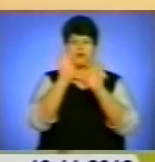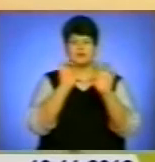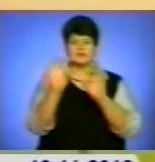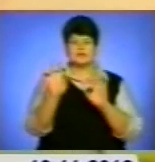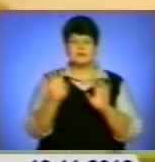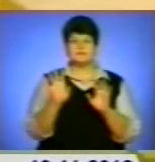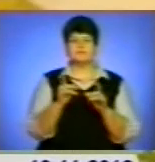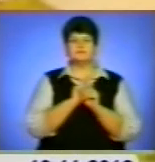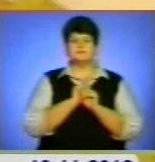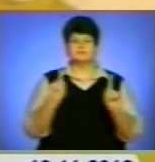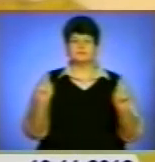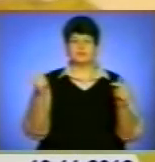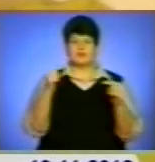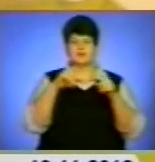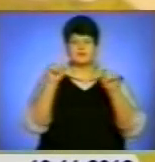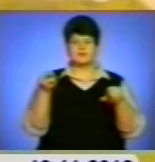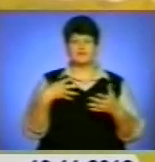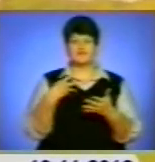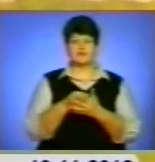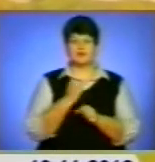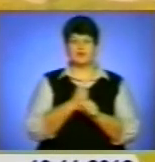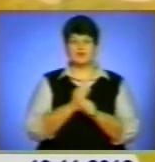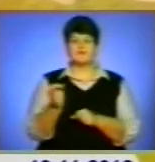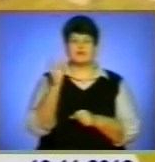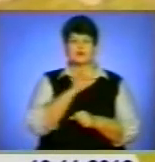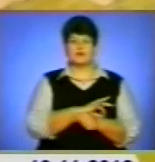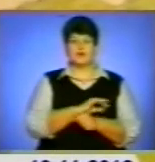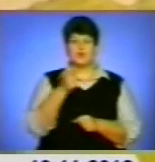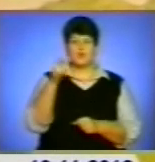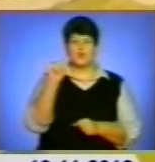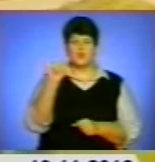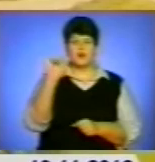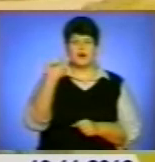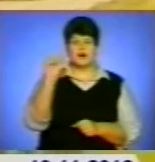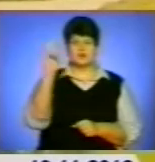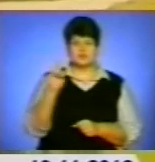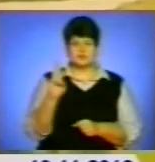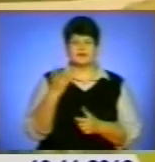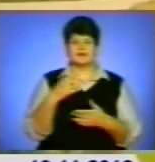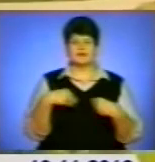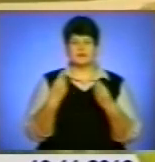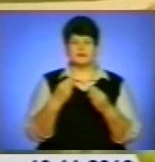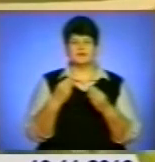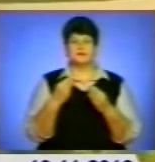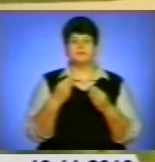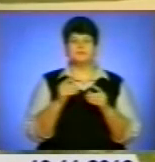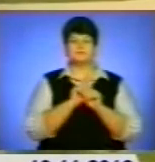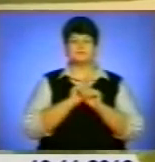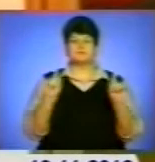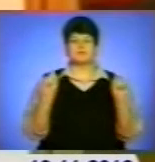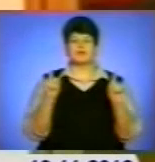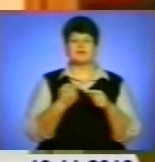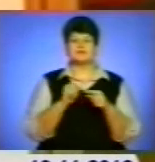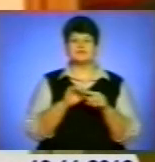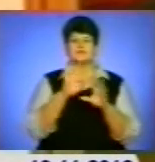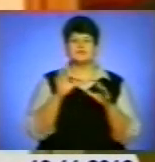графічність. У своїх роботах він використовує техніку гуаші, яку вміє надати поетичного характеру. Картини художника – це